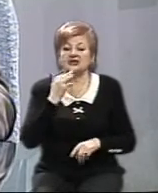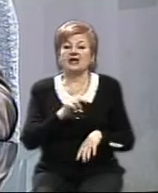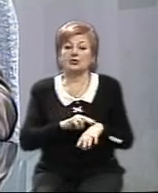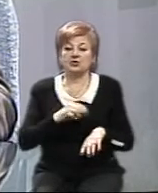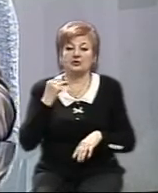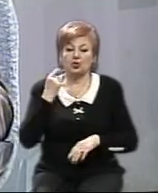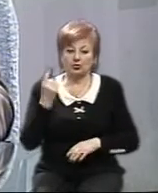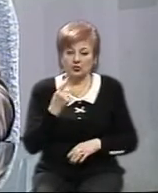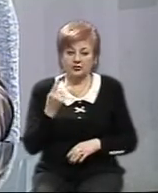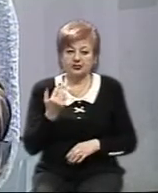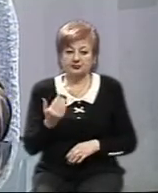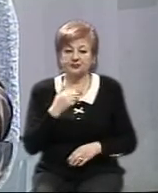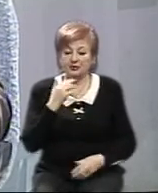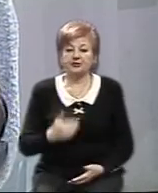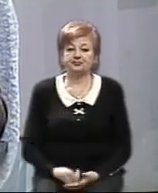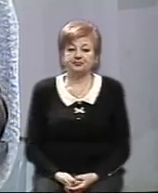Запорізькій області. Прошу увагу.